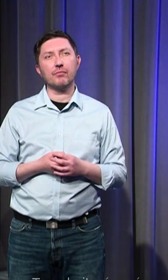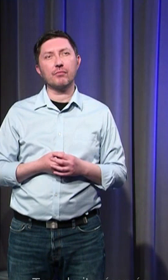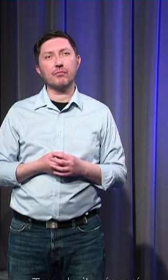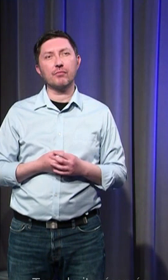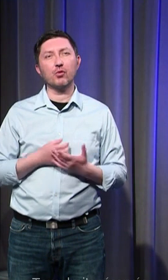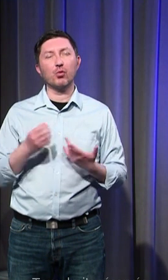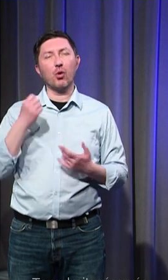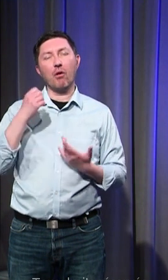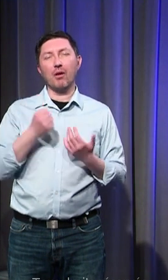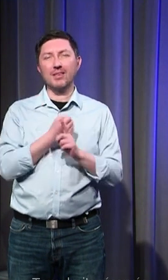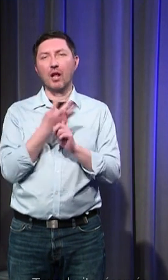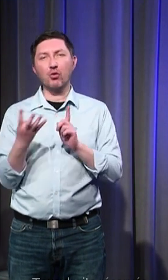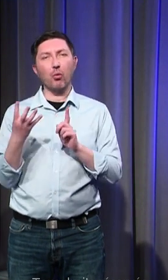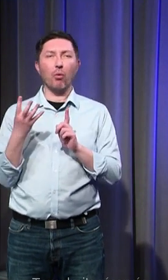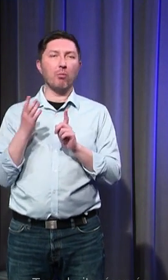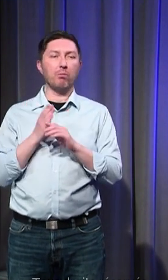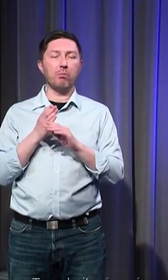-traumatiques ou on parle des personnes